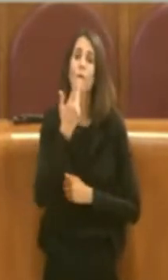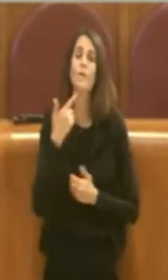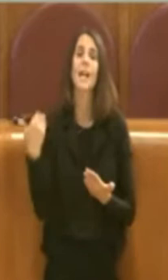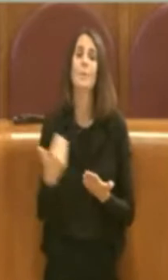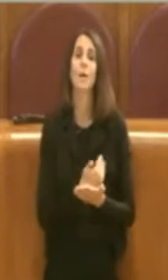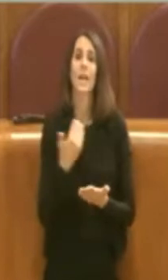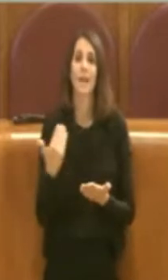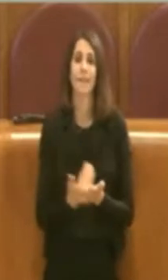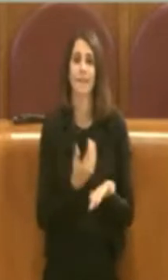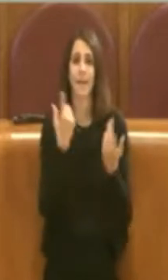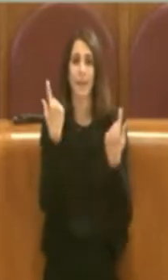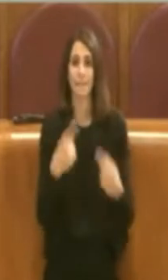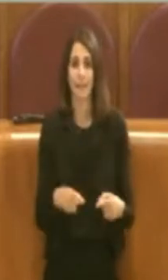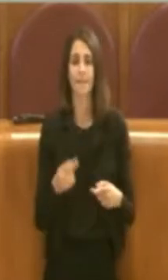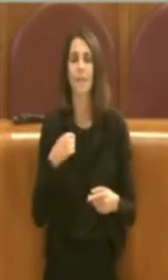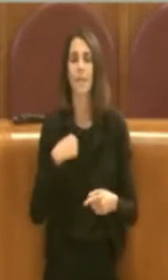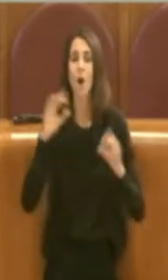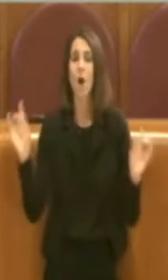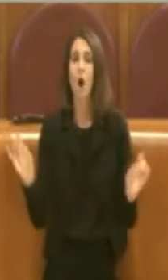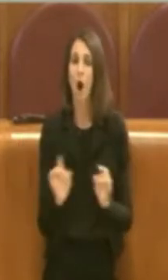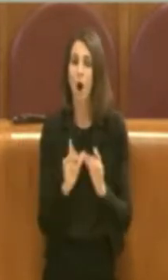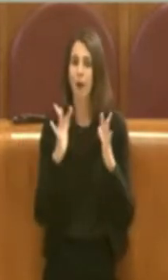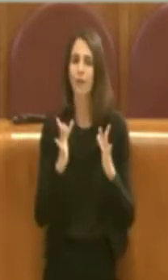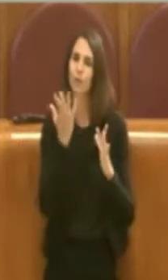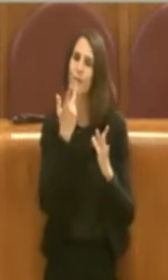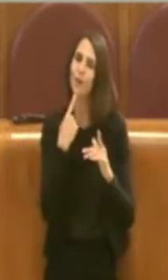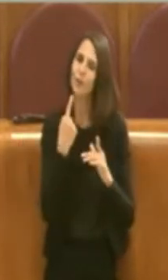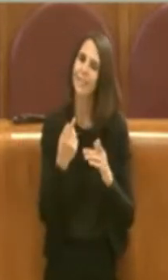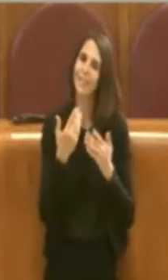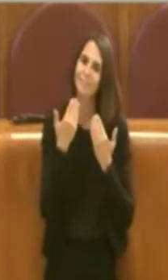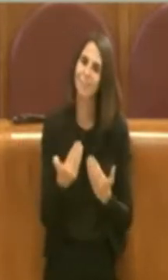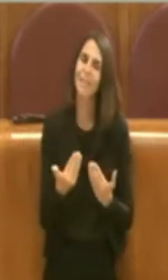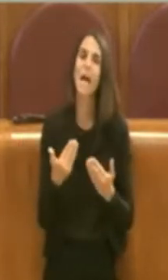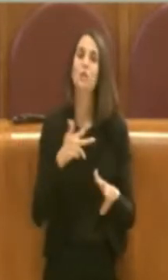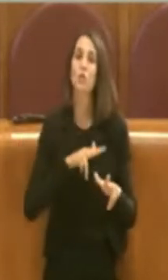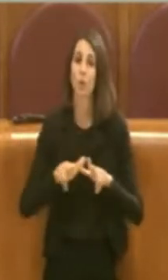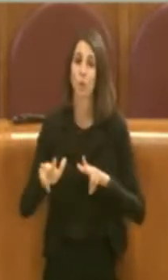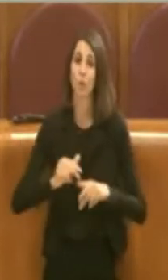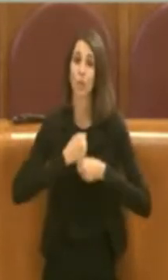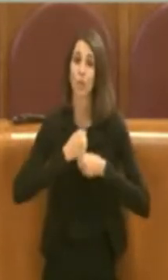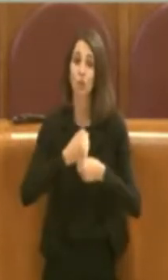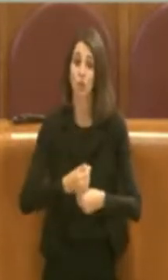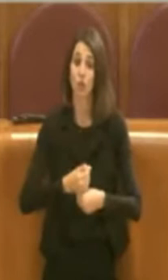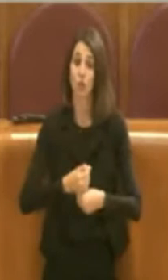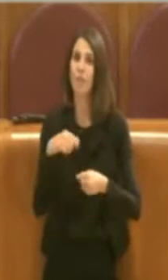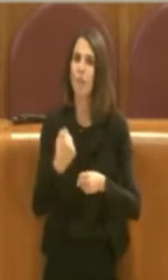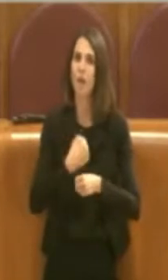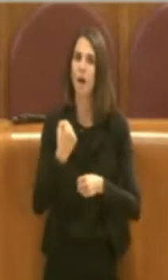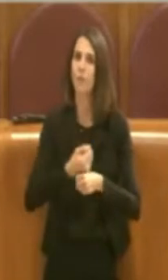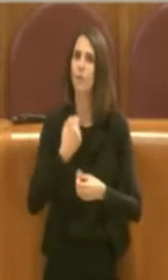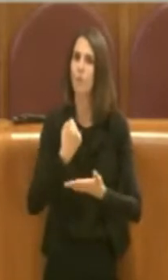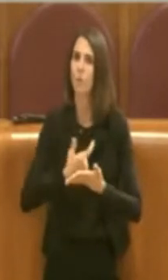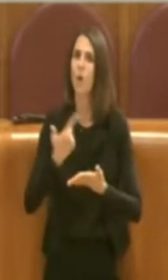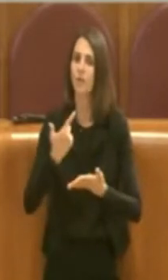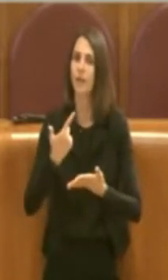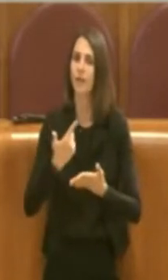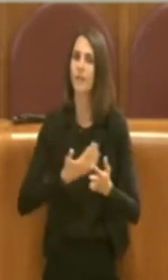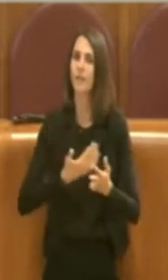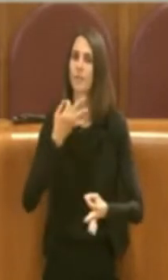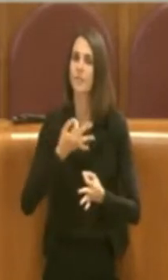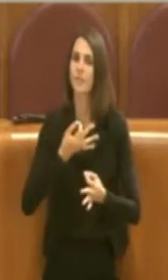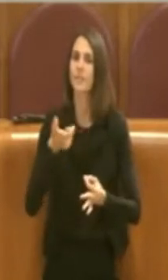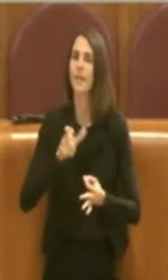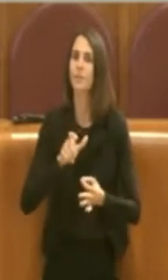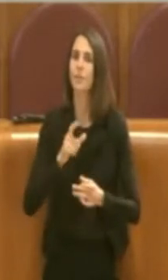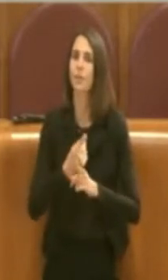questo e quindi approfitto ovviamente per ringraziare anche il municipio che si fa carico di un compito importante, quello appunto di predisporre gli atti per